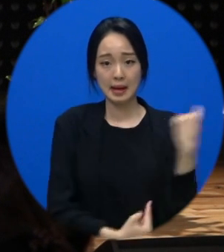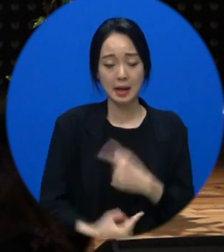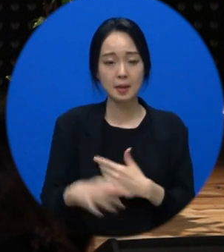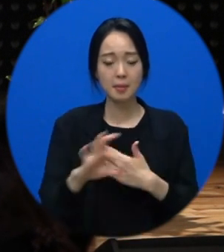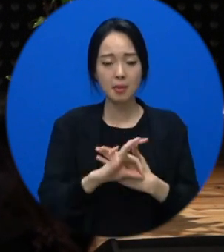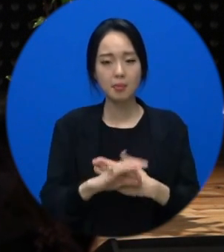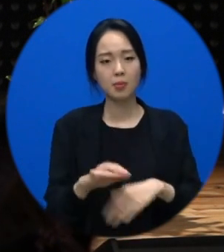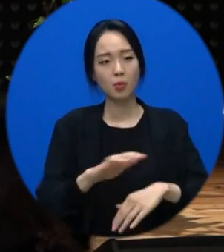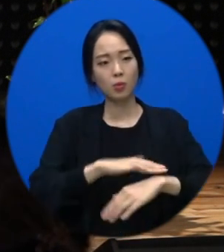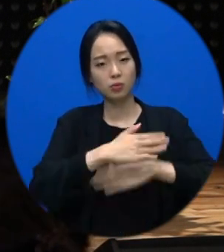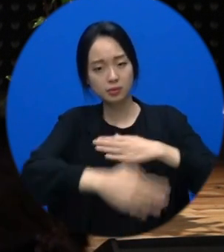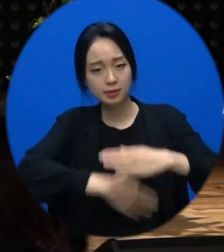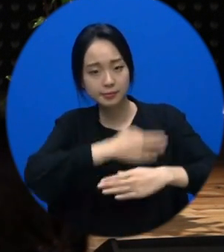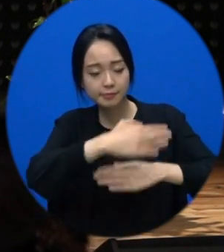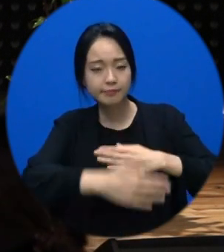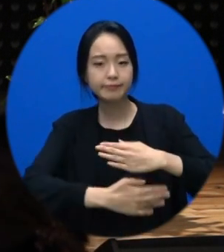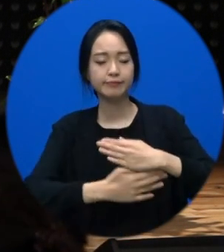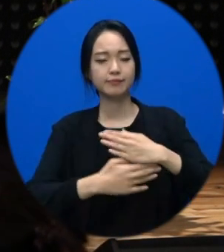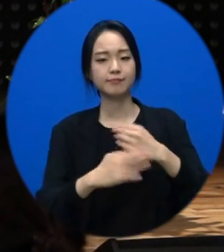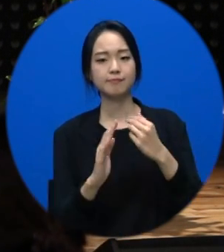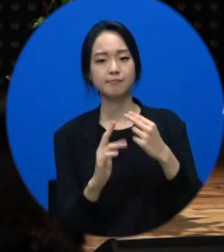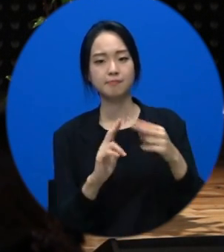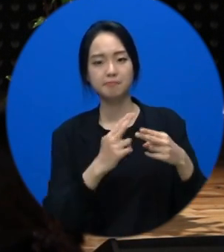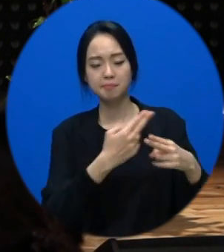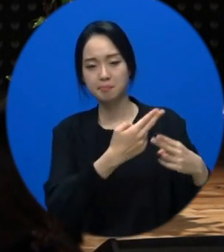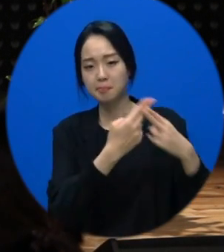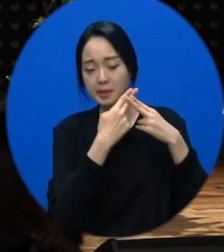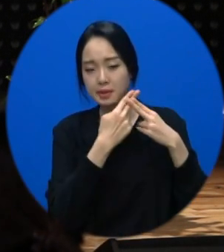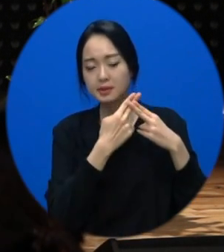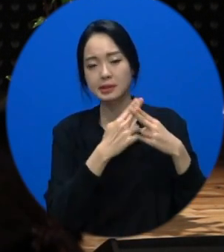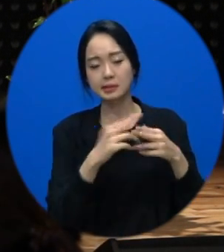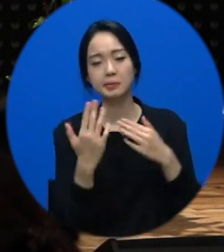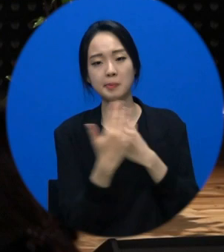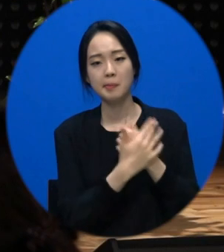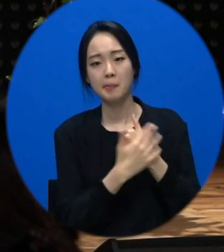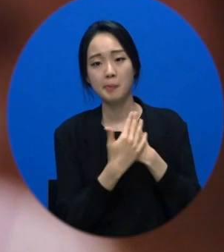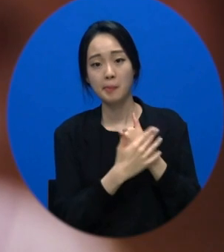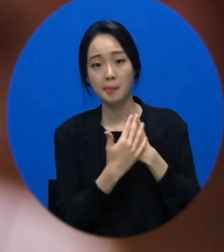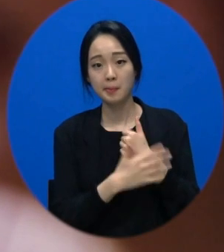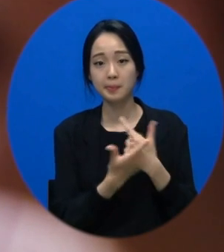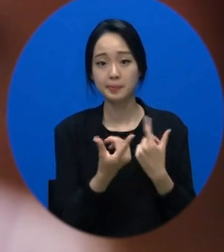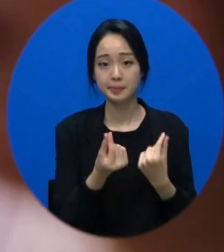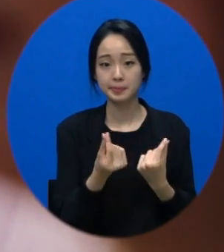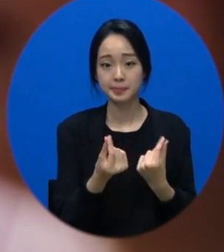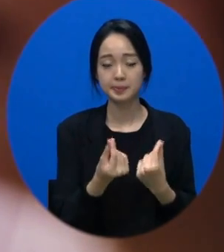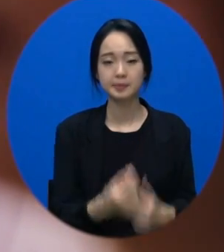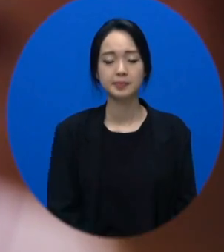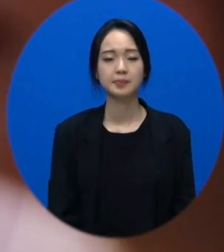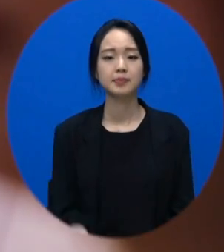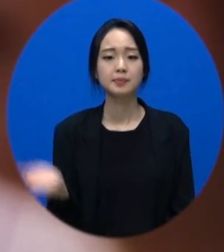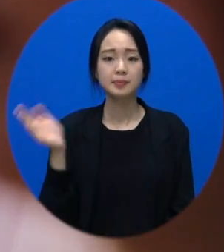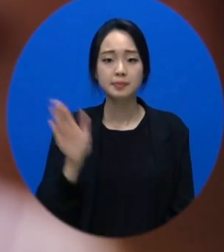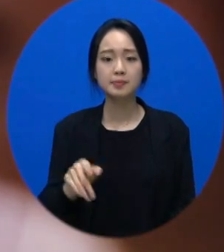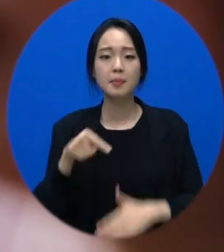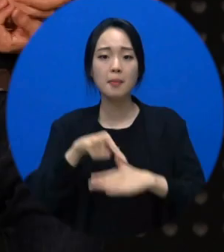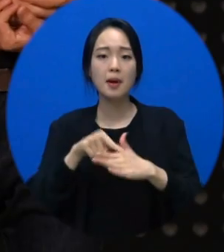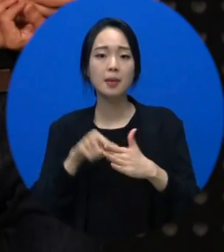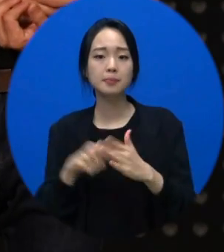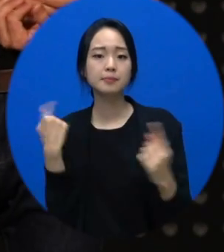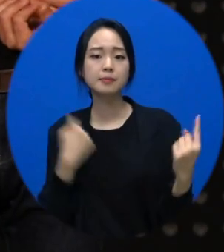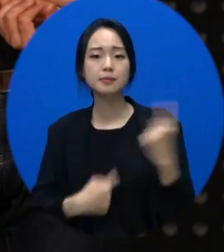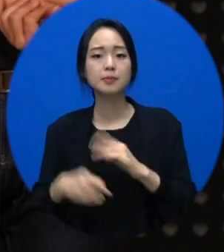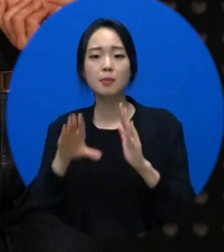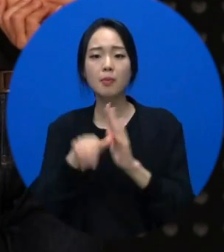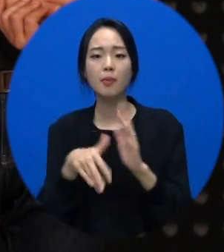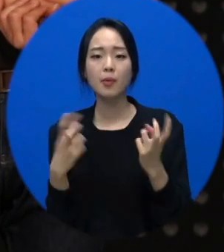깁스 골절라면 이렇게 깁스를 해가지고 더 이상 움직이지 않게 보호하잖아요. 네. 우리 마음의 상처가 어떻게 하나요? 마음의